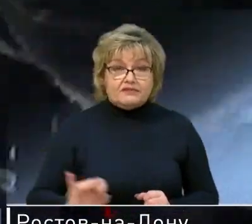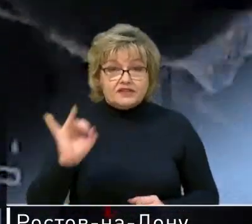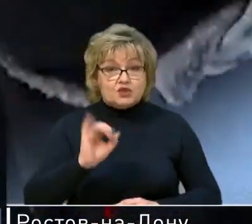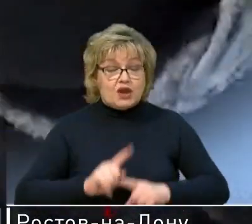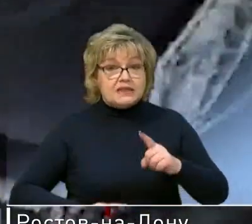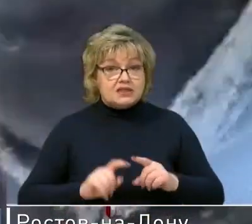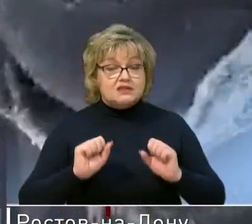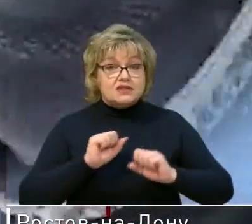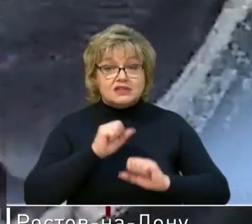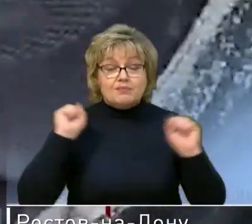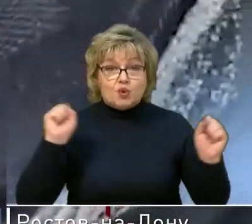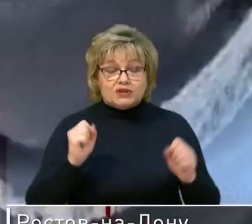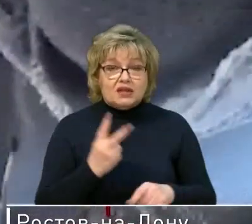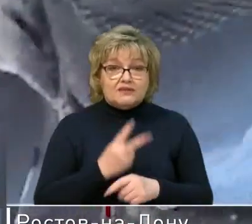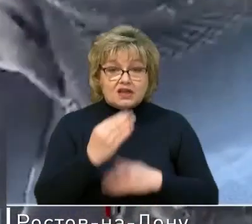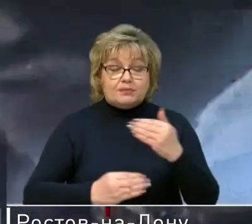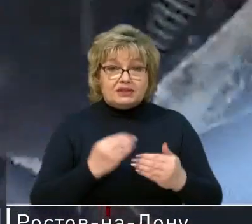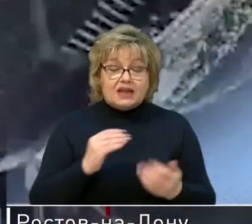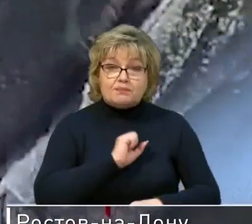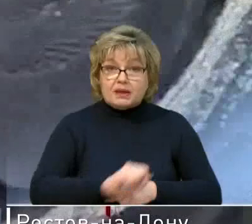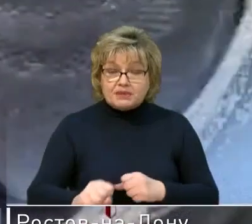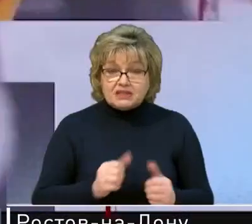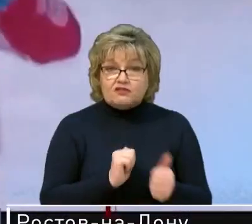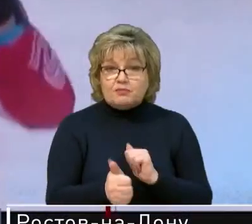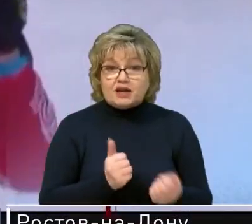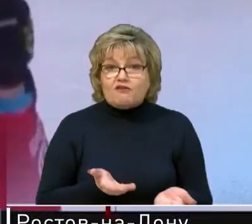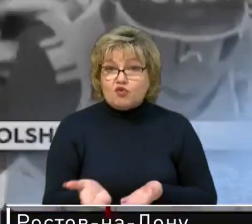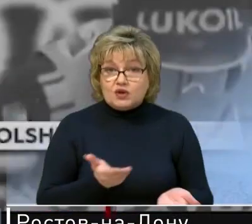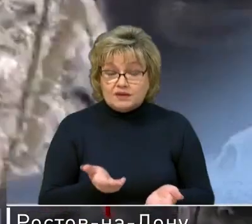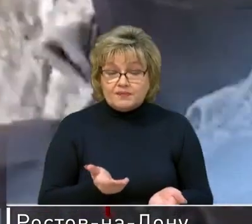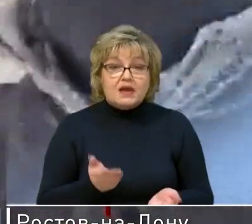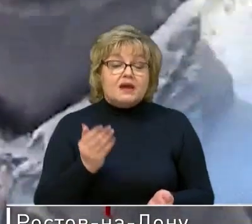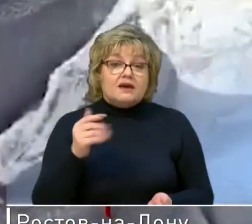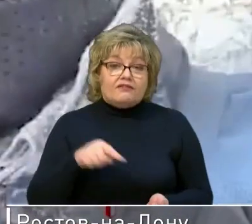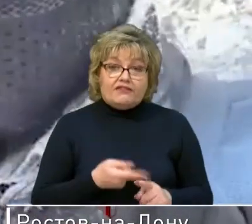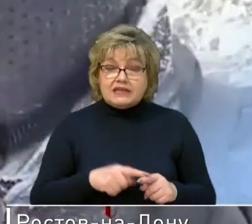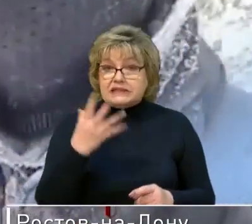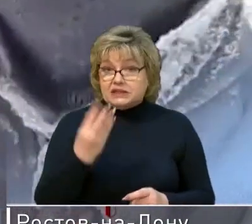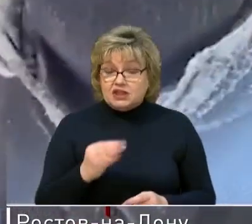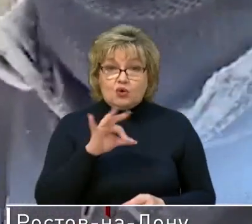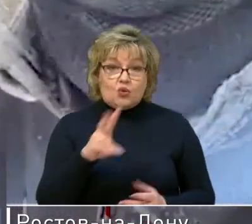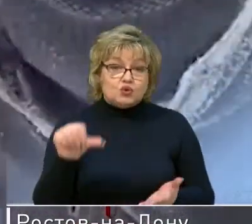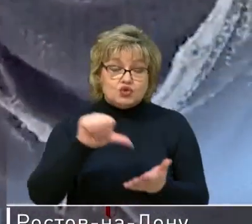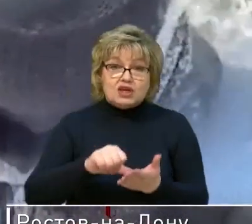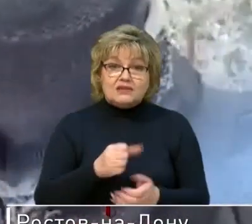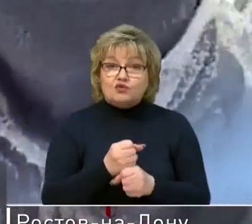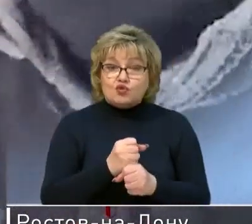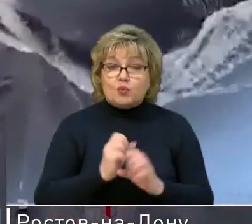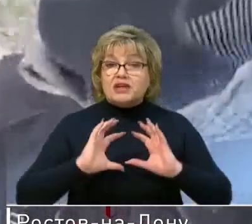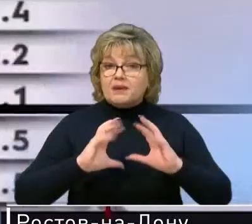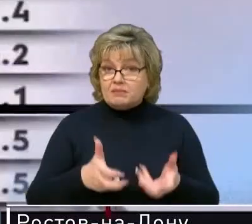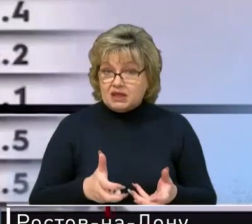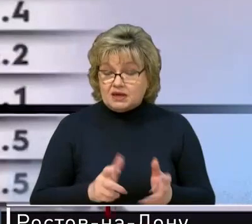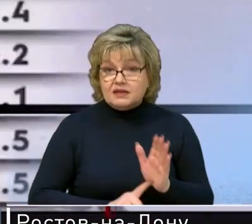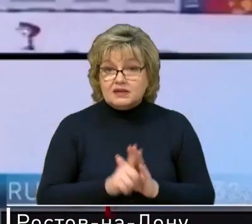отечественного спорта дважды подряд победил в лыжном марафоне турдески. В эти дни Большунов участвует в Кубке мира. Старт